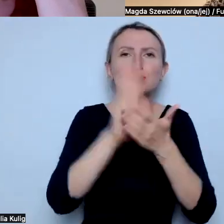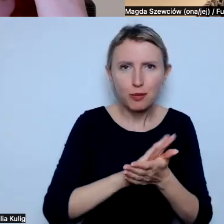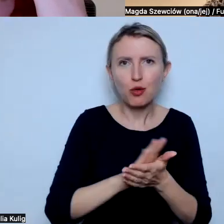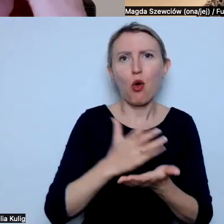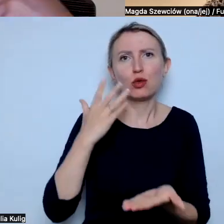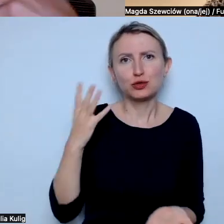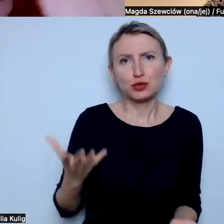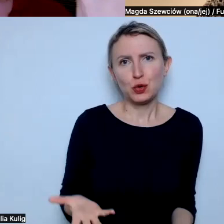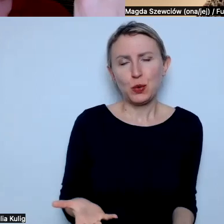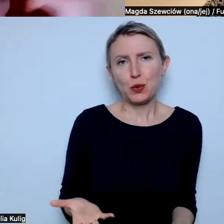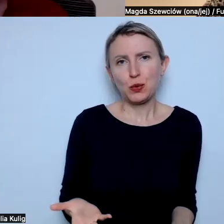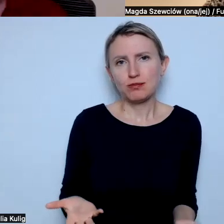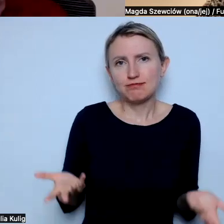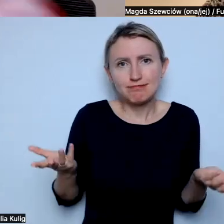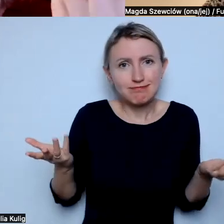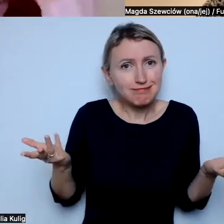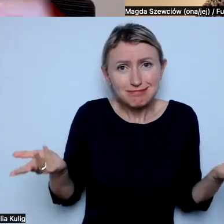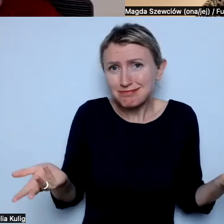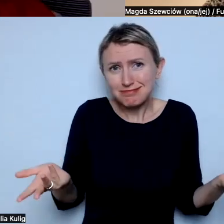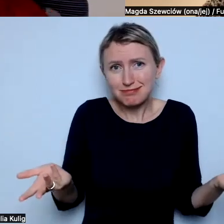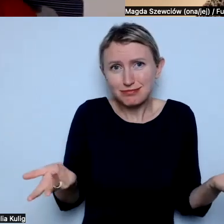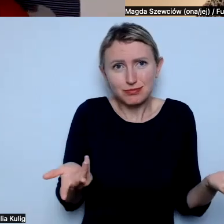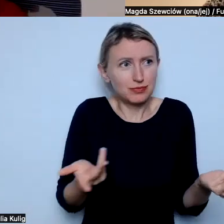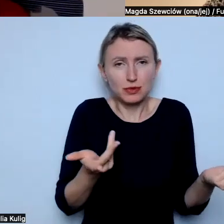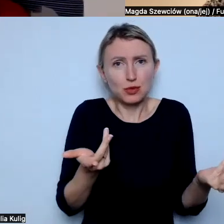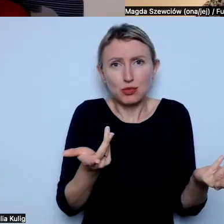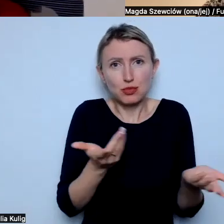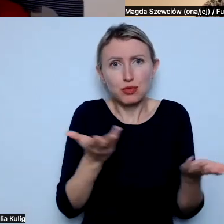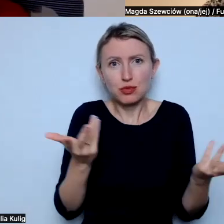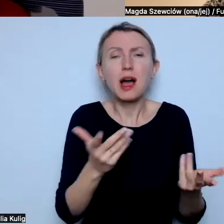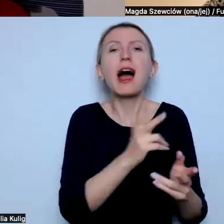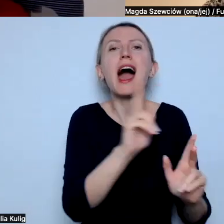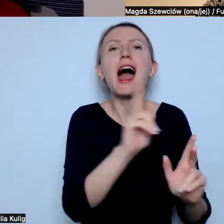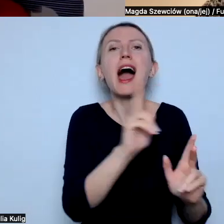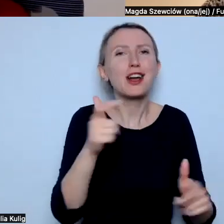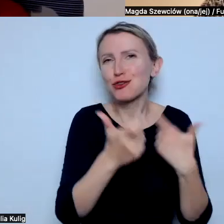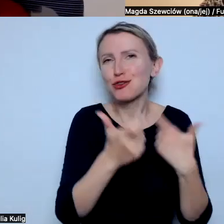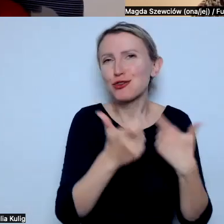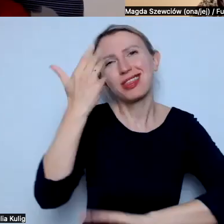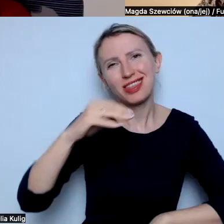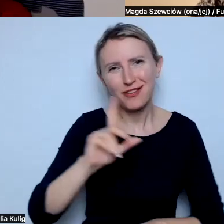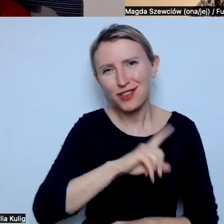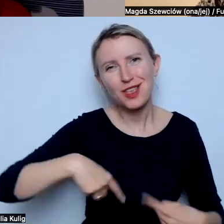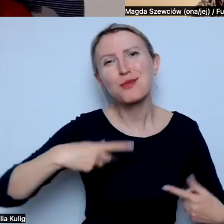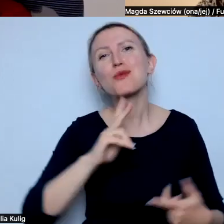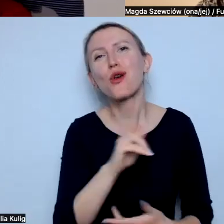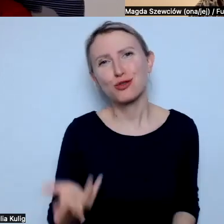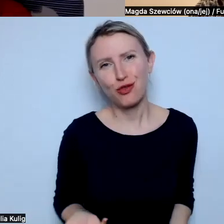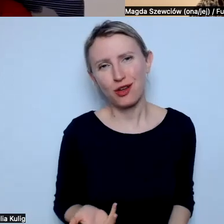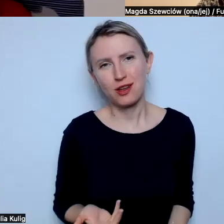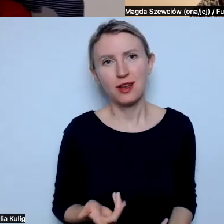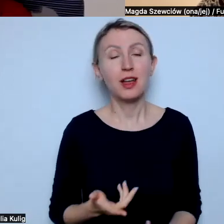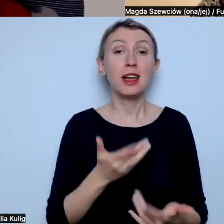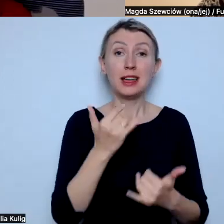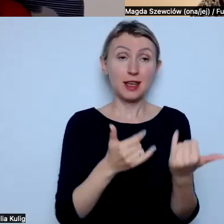to nie robił idiotycznych rzeczy, jak był młody na przykład. No, jakby, jeśli już ktoś stanął na